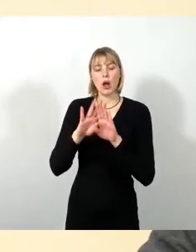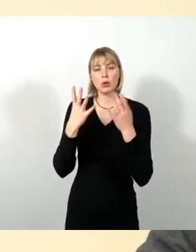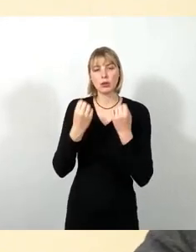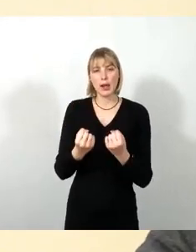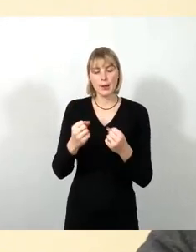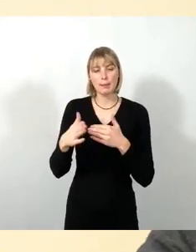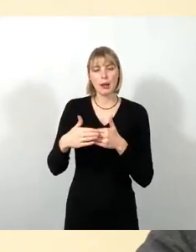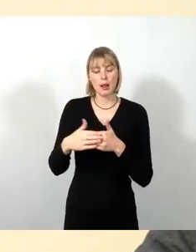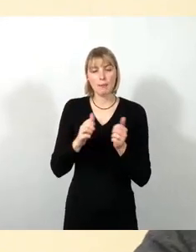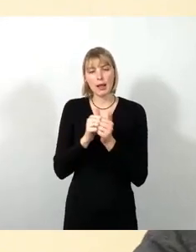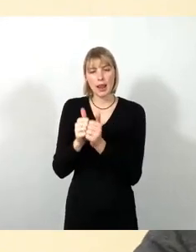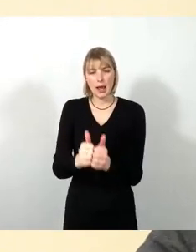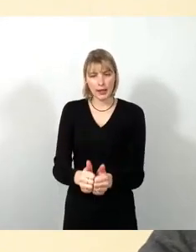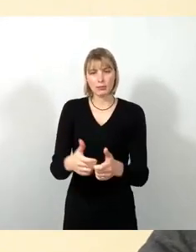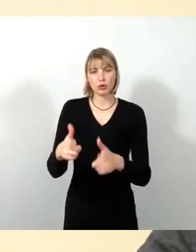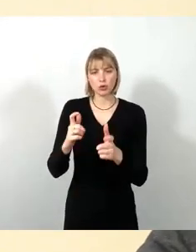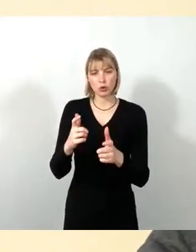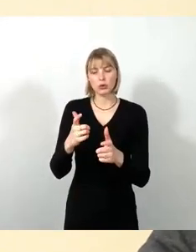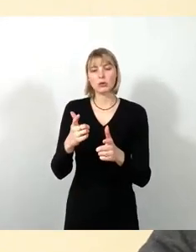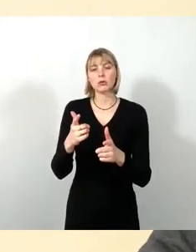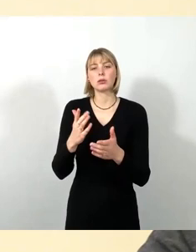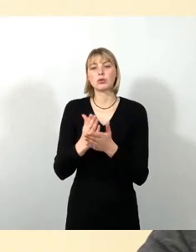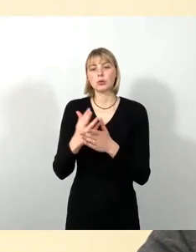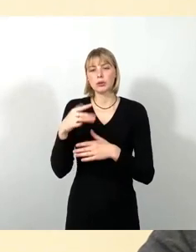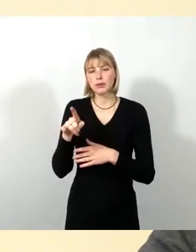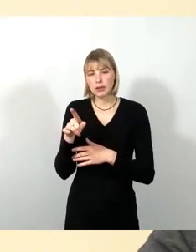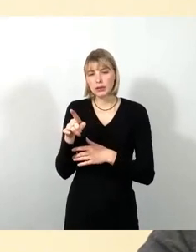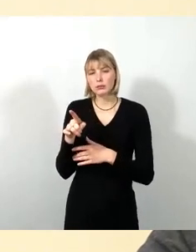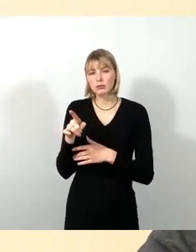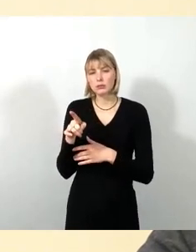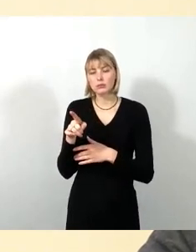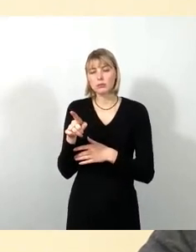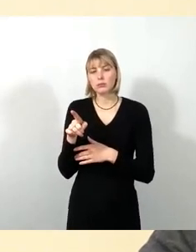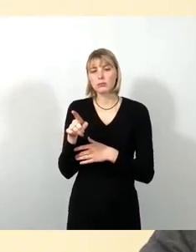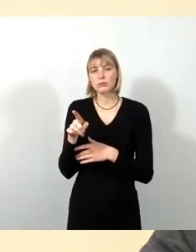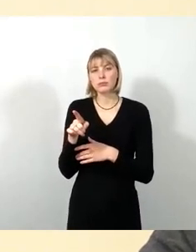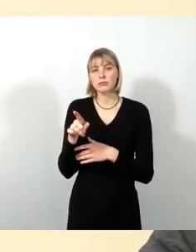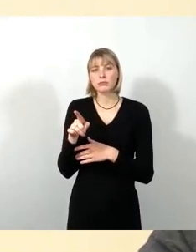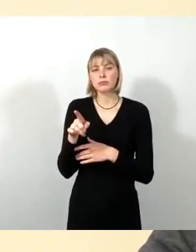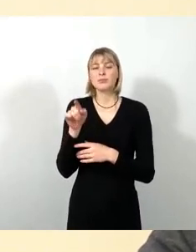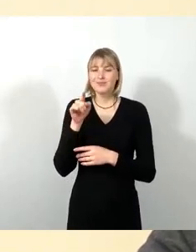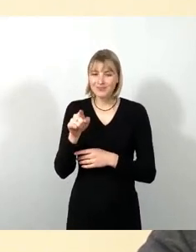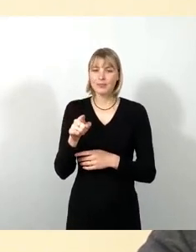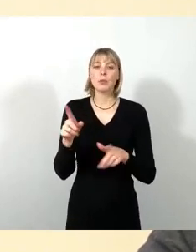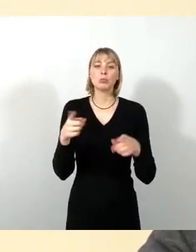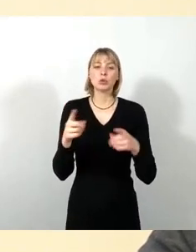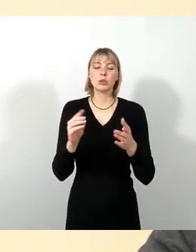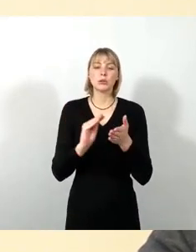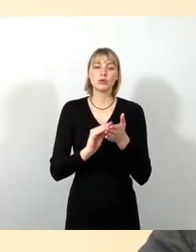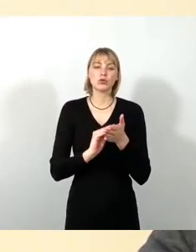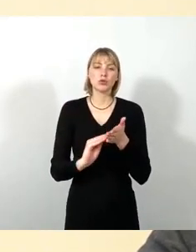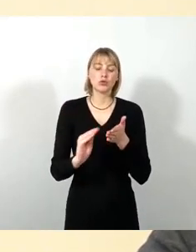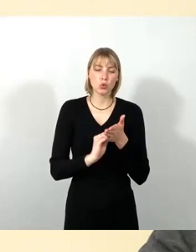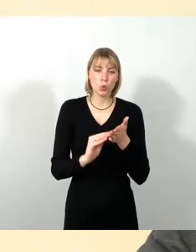bereitgestellt für den Zweckkulturnachbarschaftszentren. Die Musikschulen, die hier zusätzlich gefördert werden sollen,